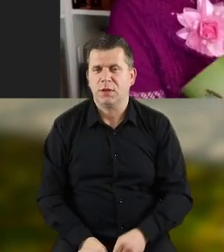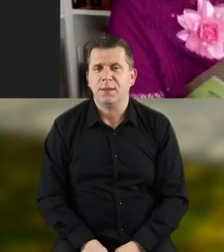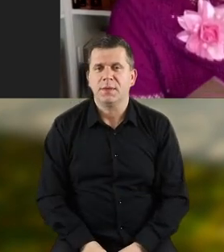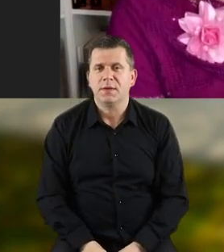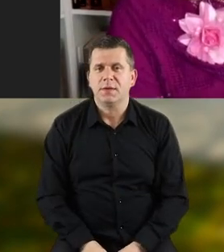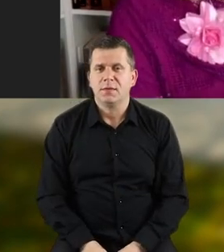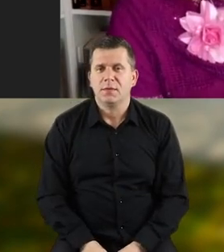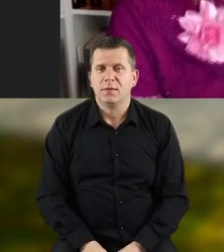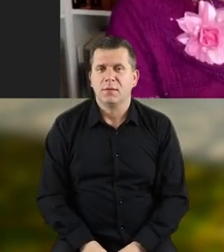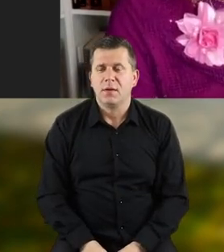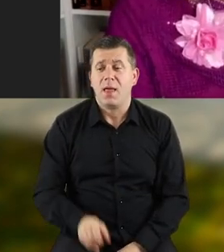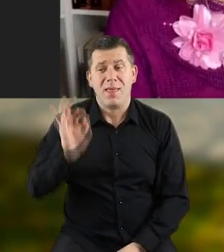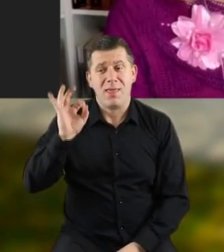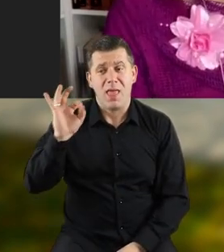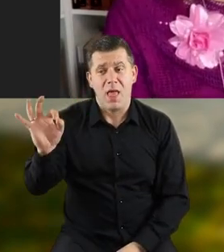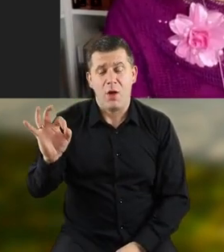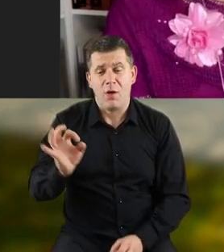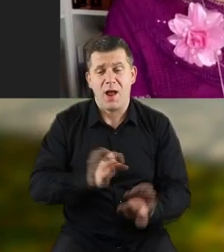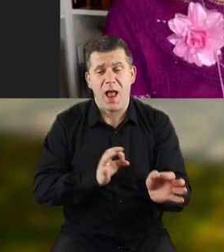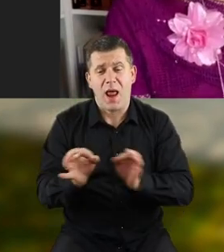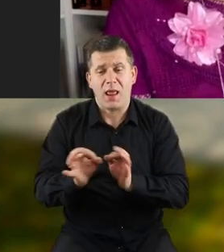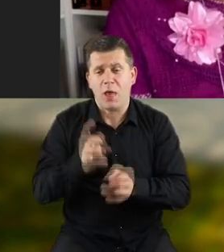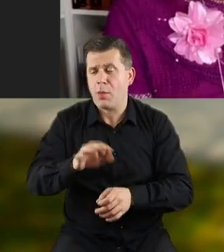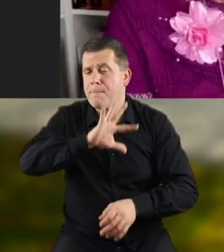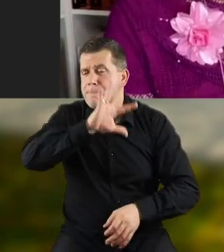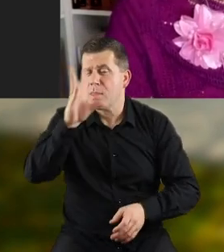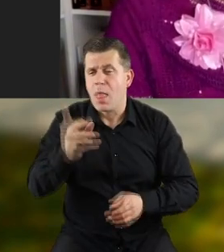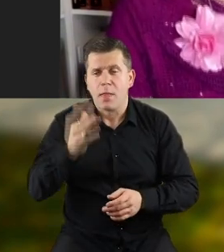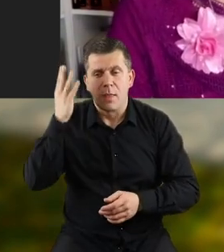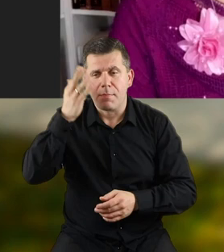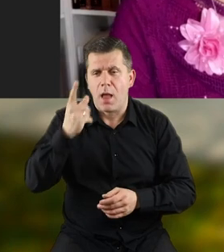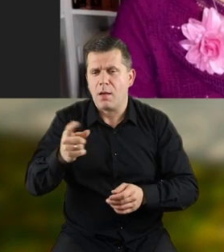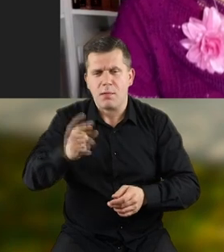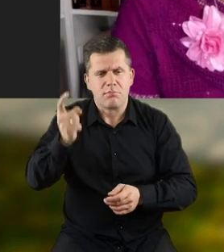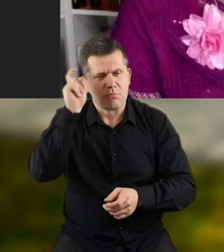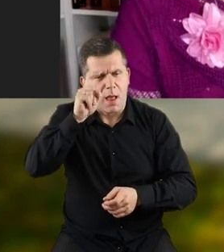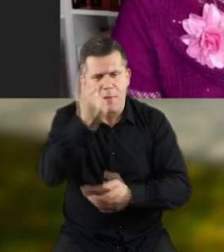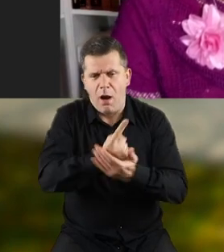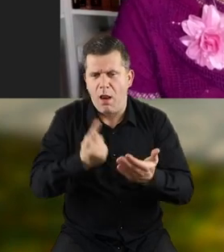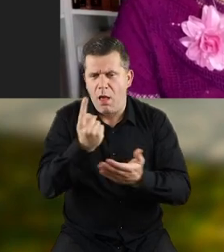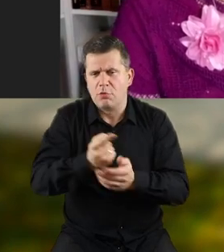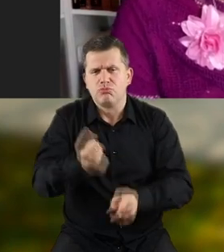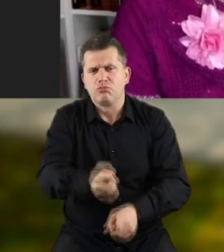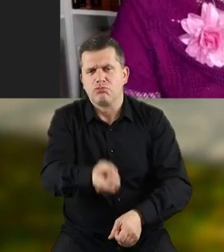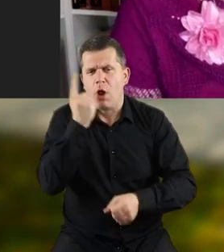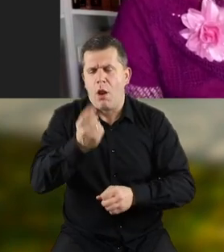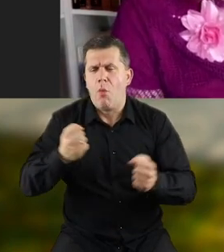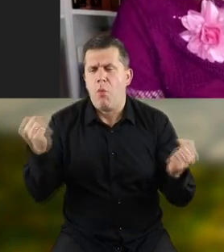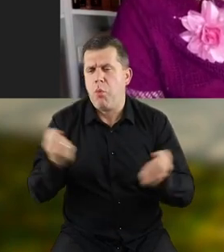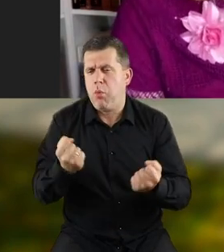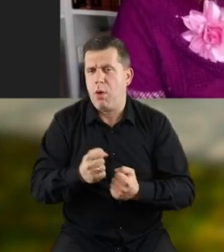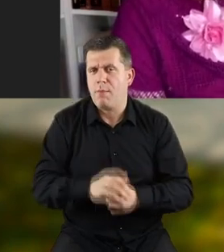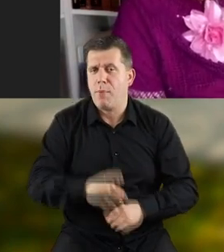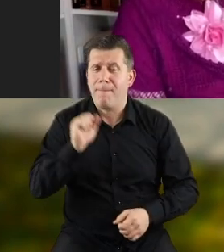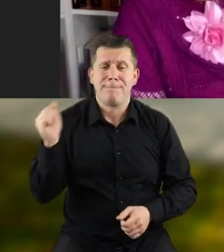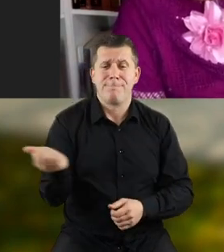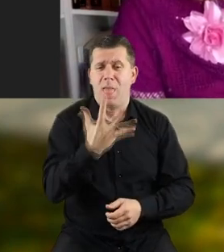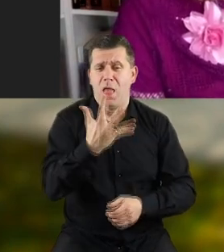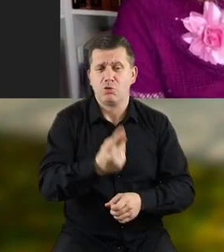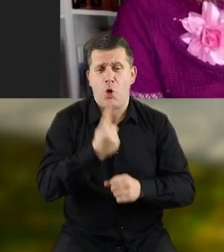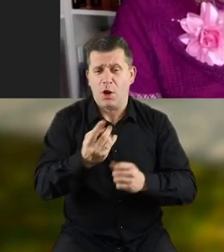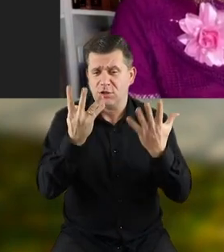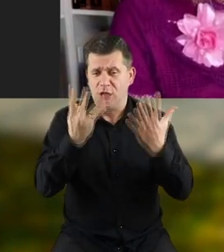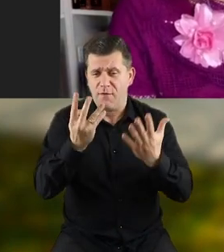Jego kariera to piękne marzenie. W Bundeslidze strzelił goli z zatrzęsieniem, bo